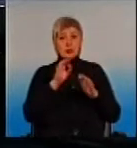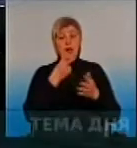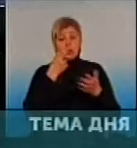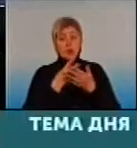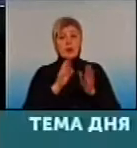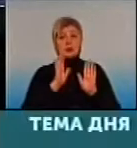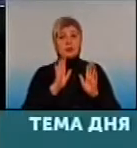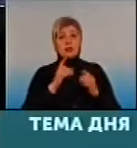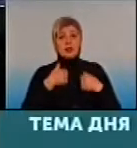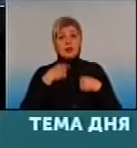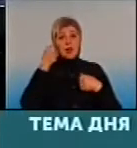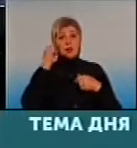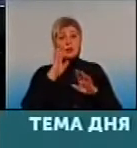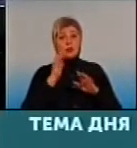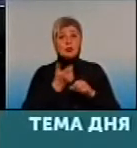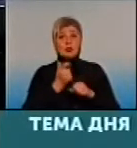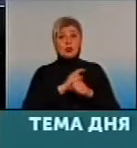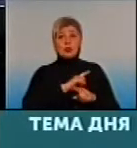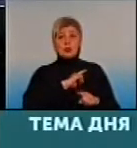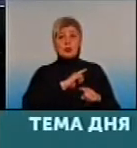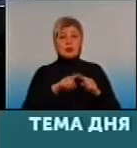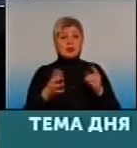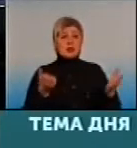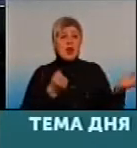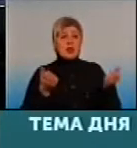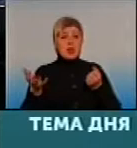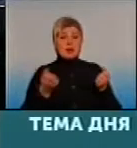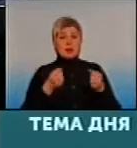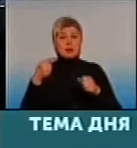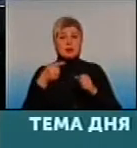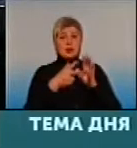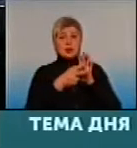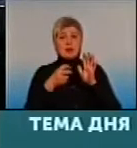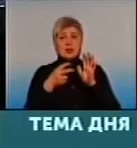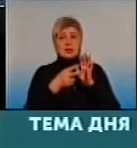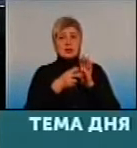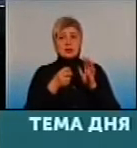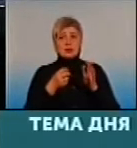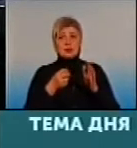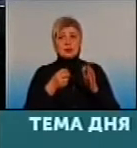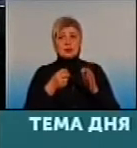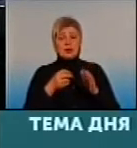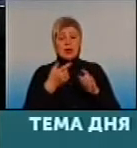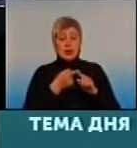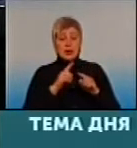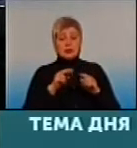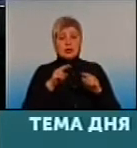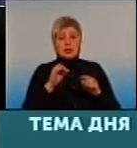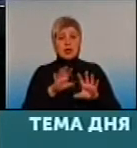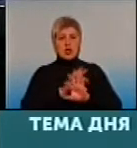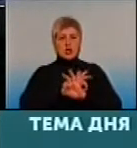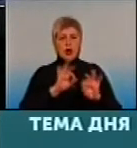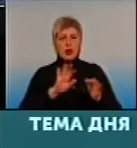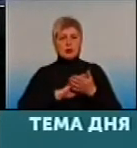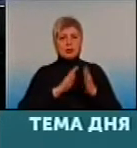посмотрим. Я не думаю, що дуже быстро наберуть до доктора 1800, ну, це при ідеальних условіях, якщо почти не